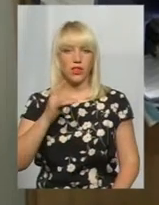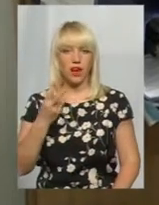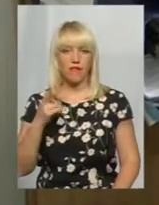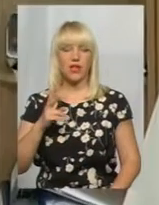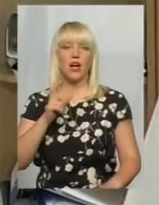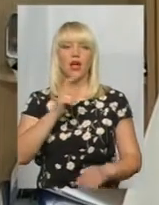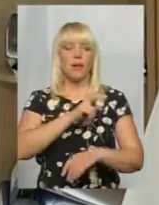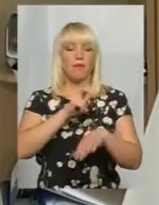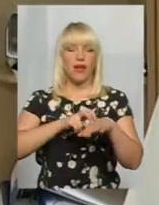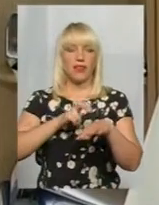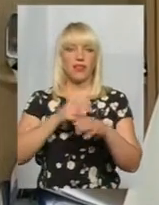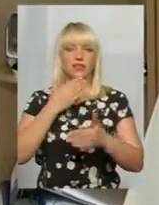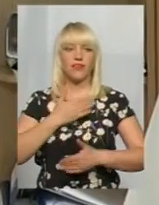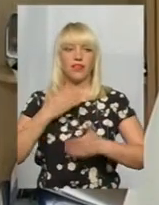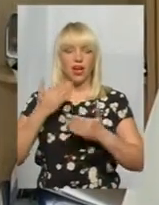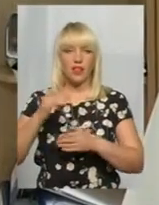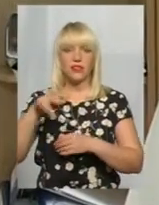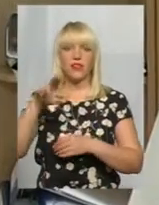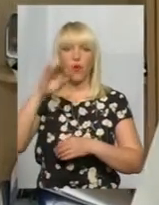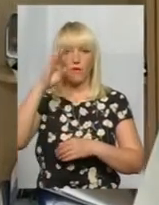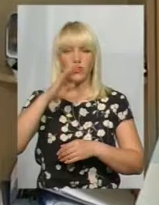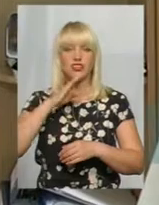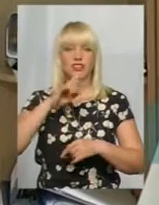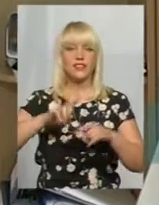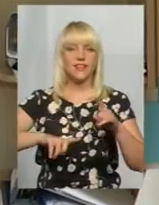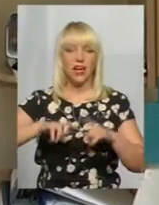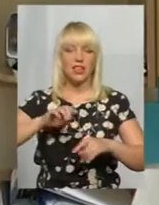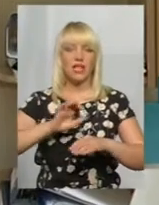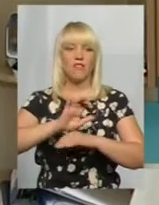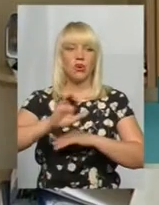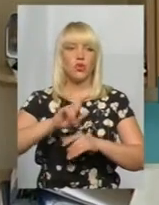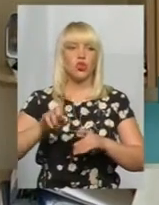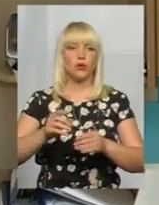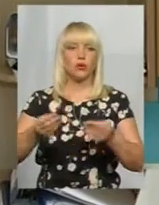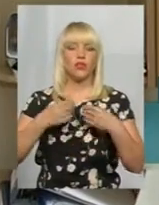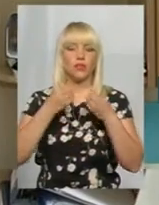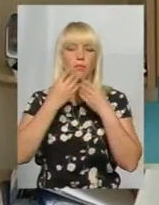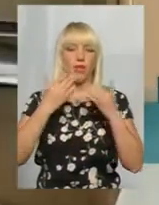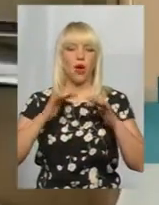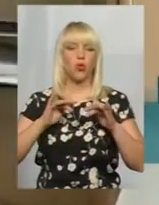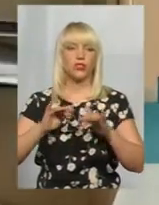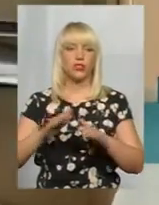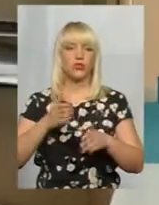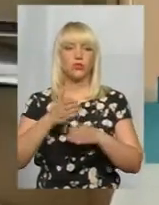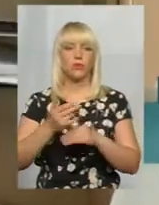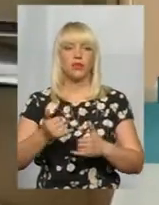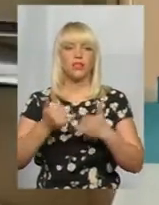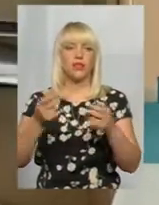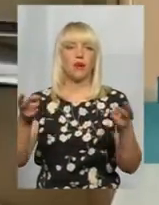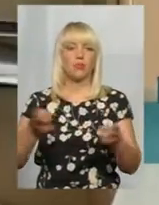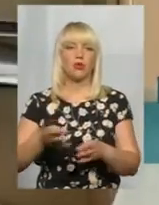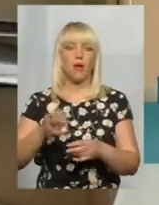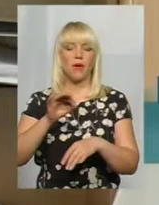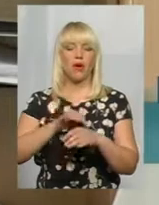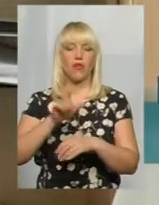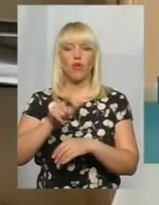звертатися до вітчизняних виробників інсуліну. Для того, щоб вони нам надали благодійну допомогу для потреб хворих,